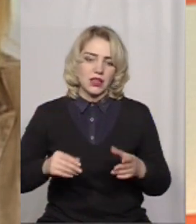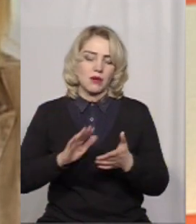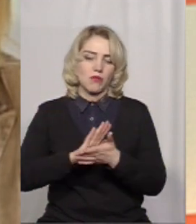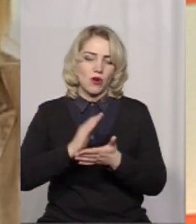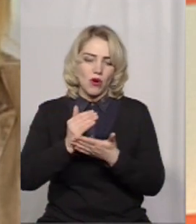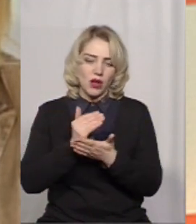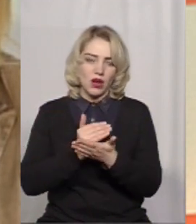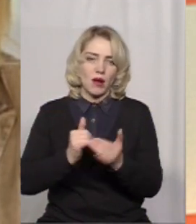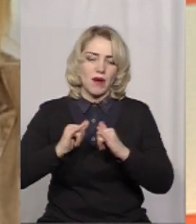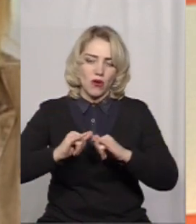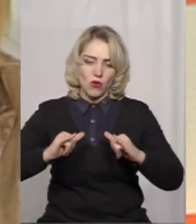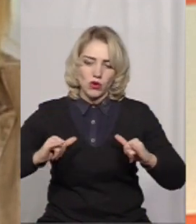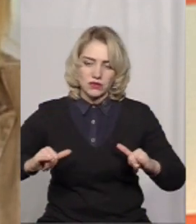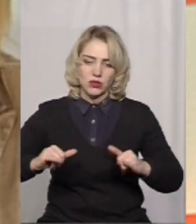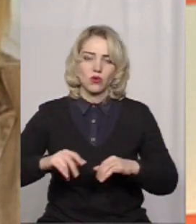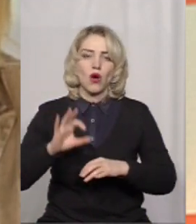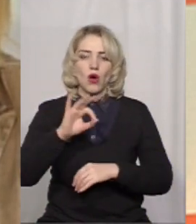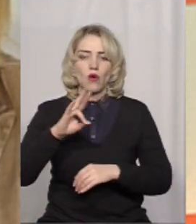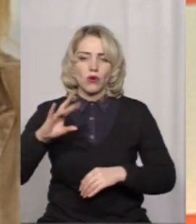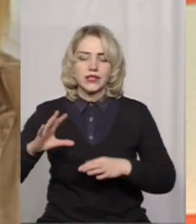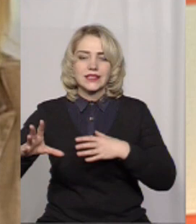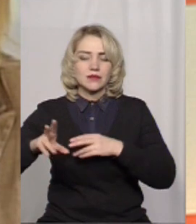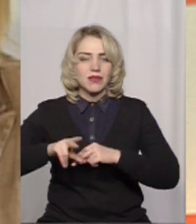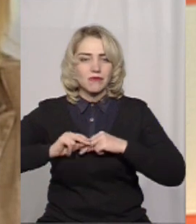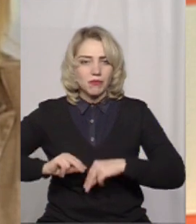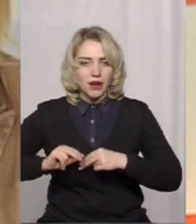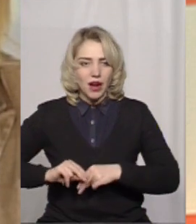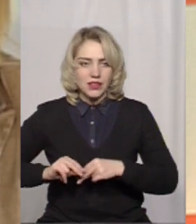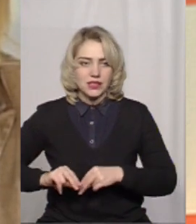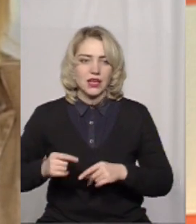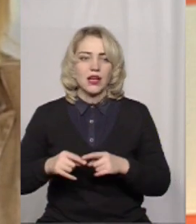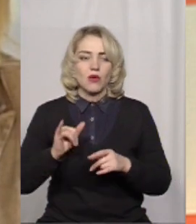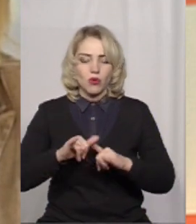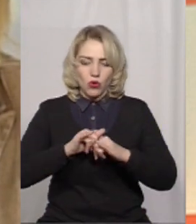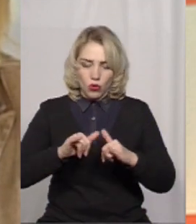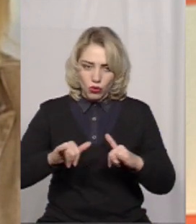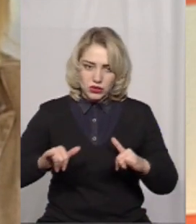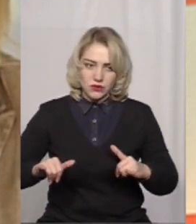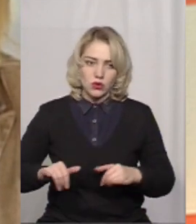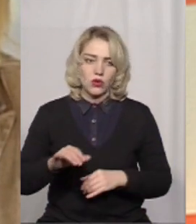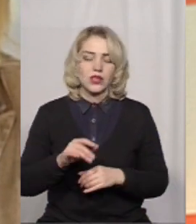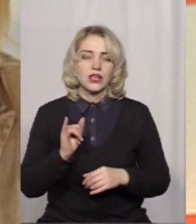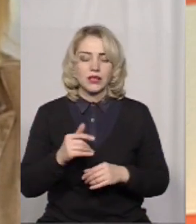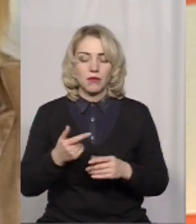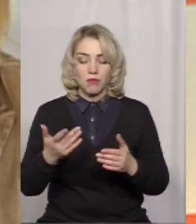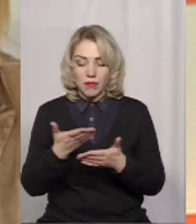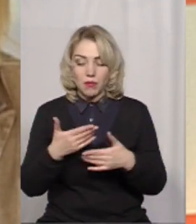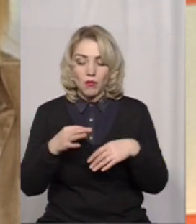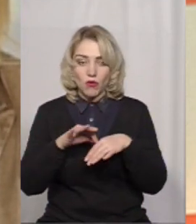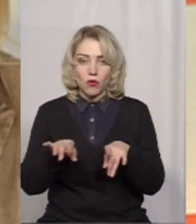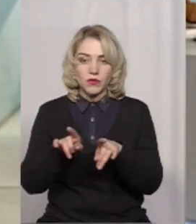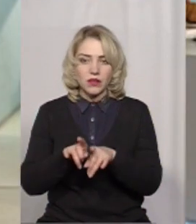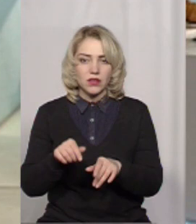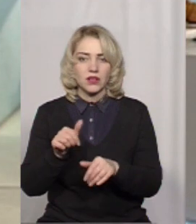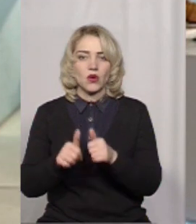програми розвитку ООН, підписано меморандум про співпрацю з досягнення цілої і сталого розвитку. В межах цього меморандуму ми проводимо такий конкурс. І так само